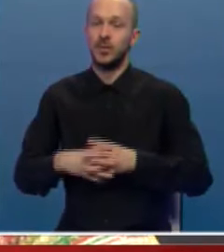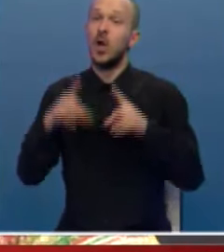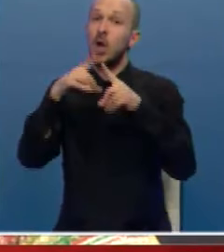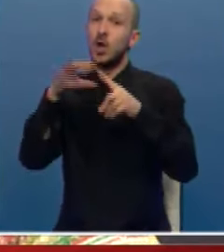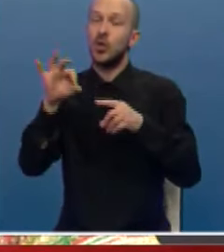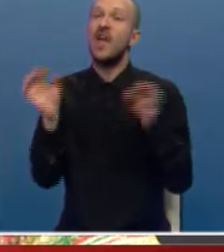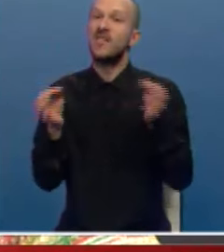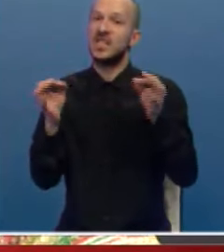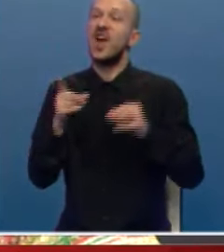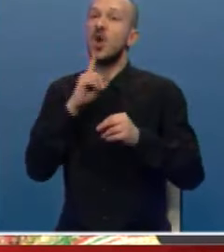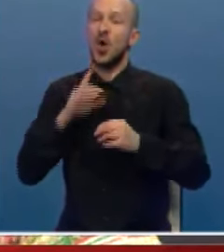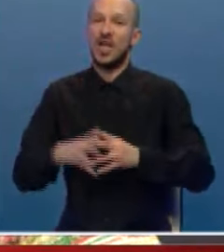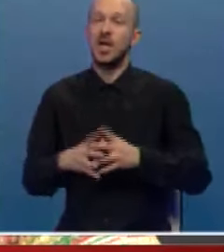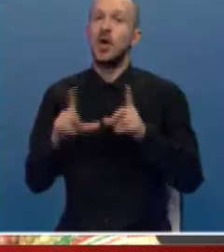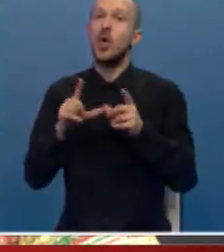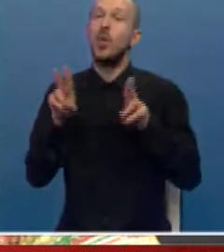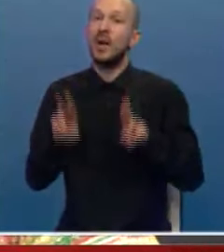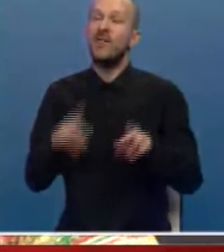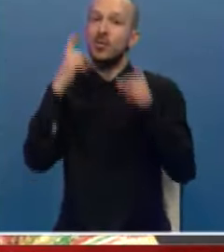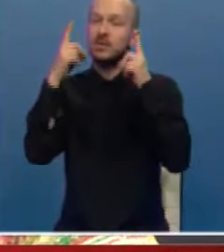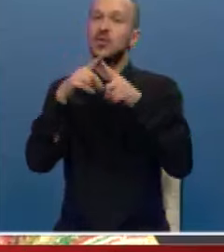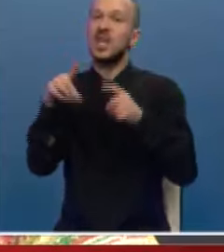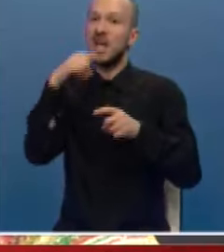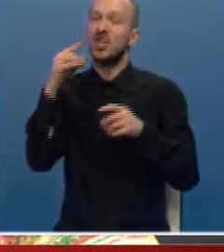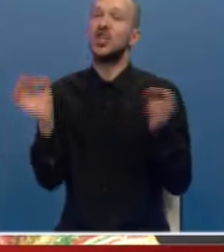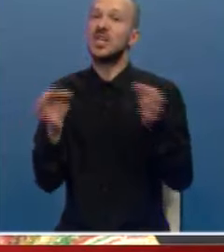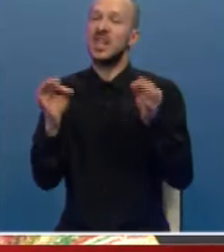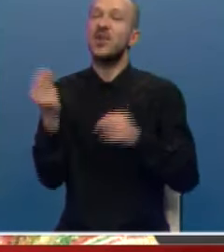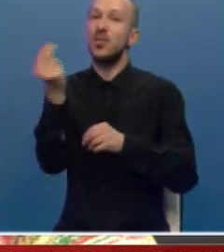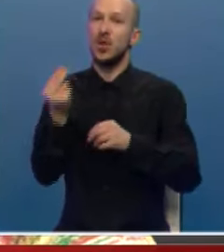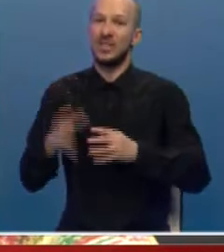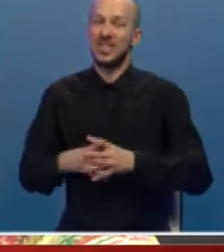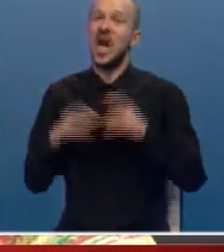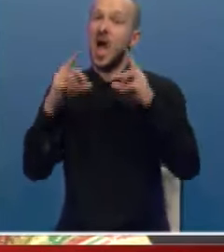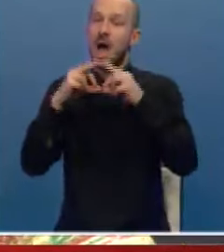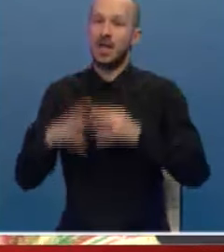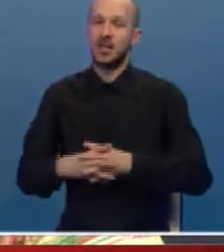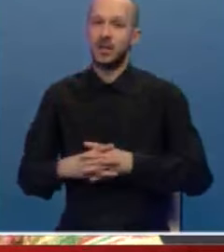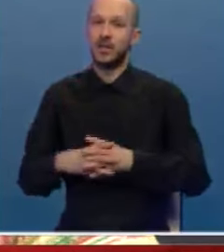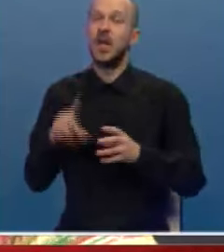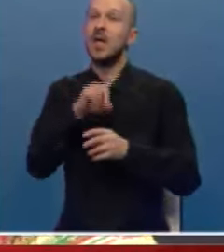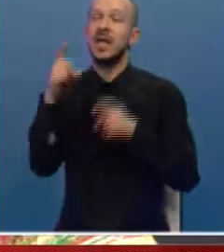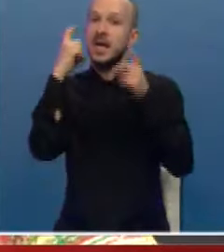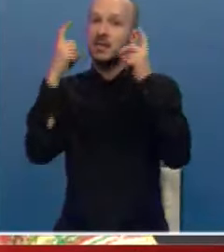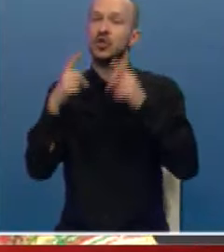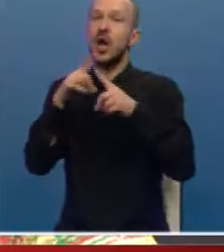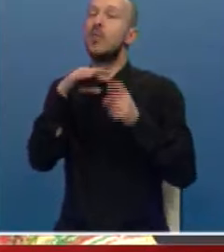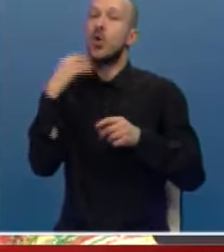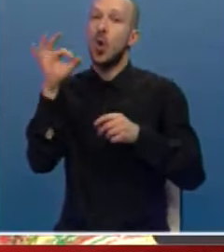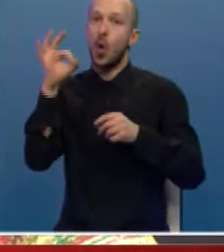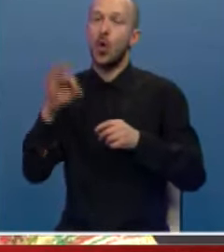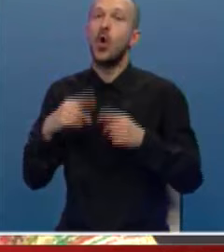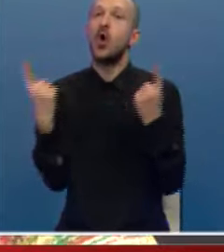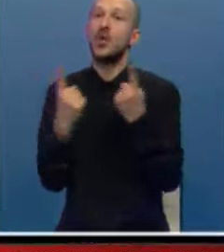je festival koji u pravom smislu te reči slavi umetnost, a ne razmišlja toliko o